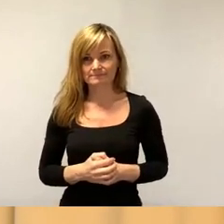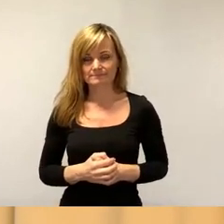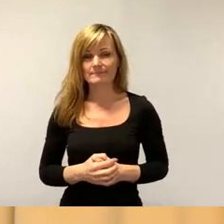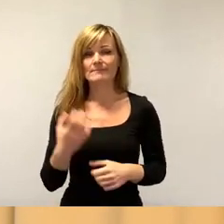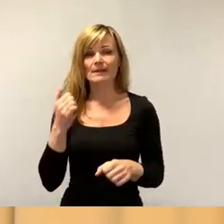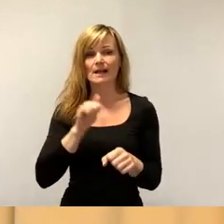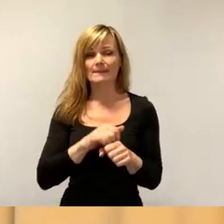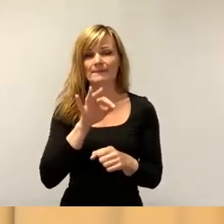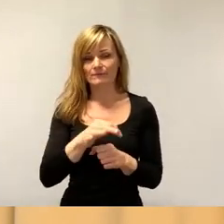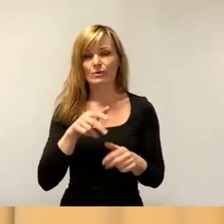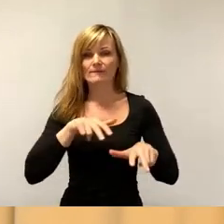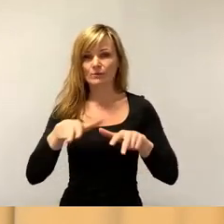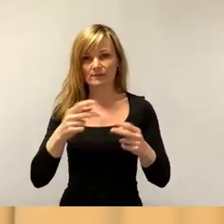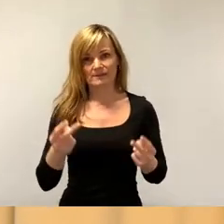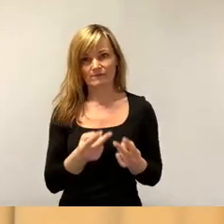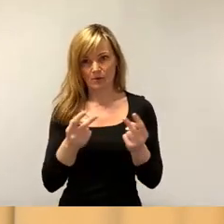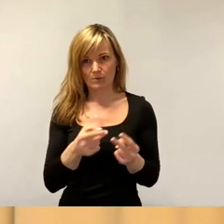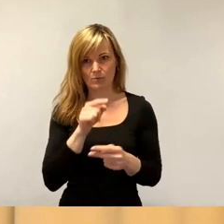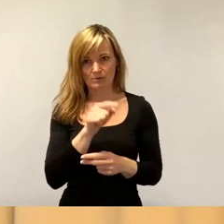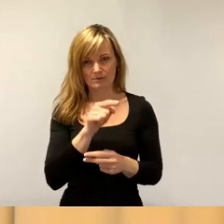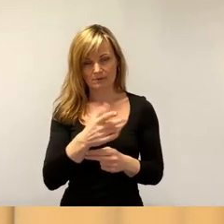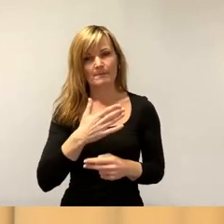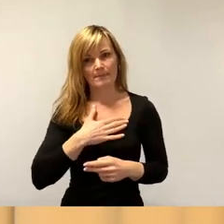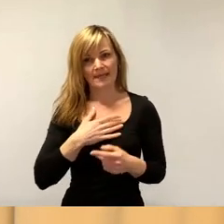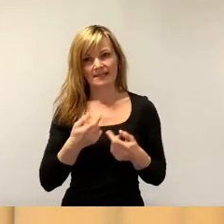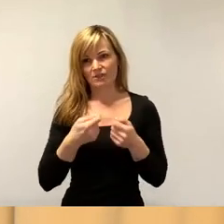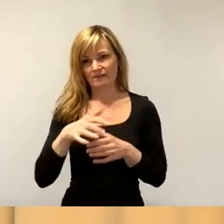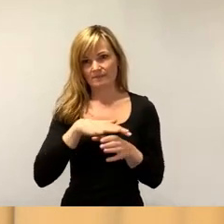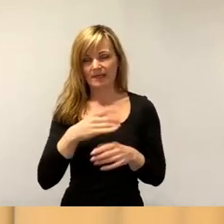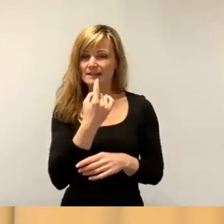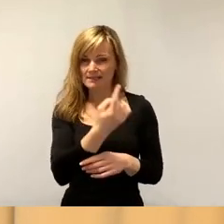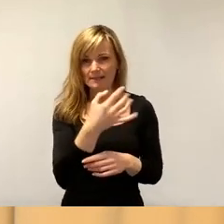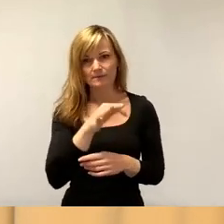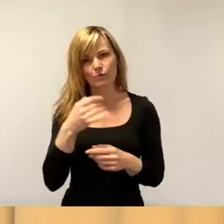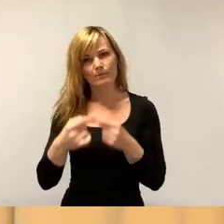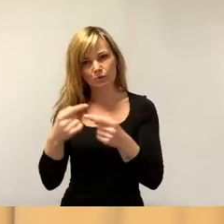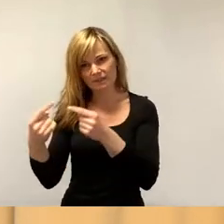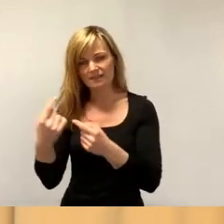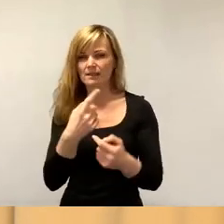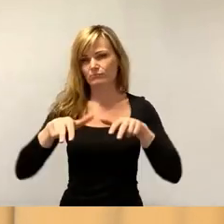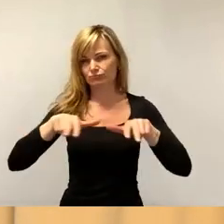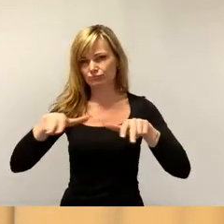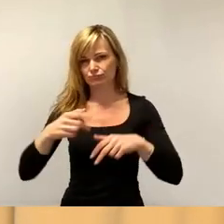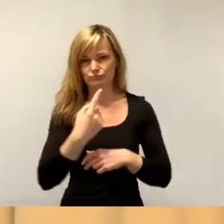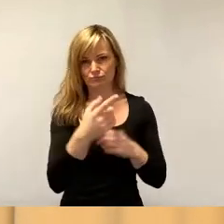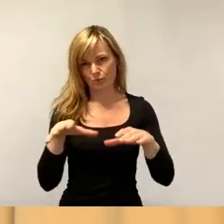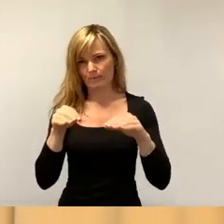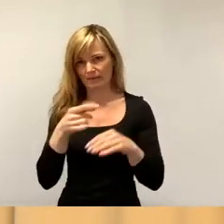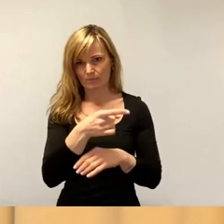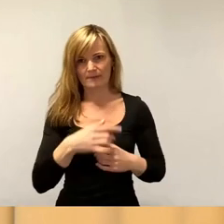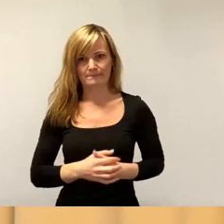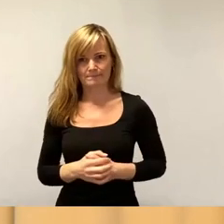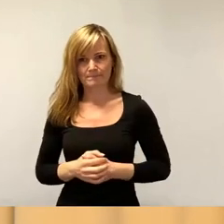in meinem Geschäftsbereich hat die Koordination übernommen für viele Prozesse. Es gibt regelmäßige Arbeitsberatungen